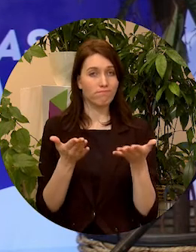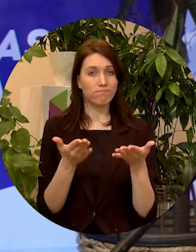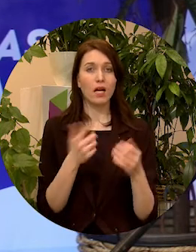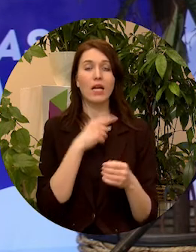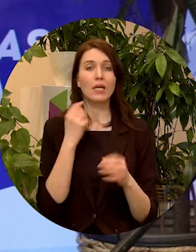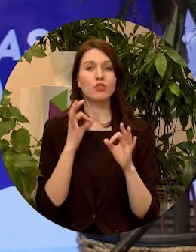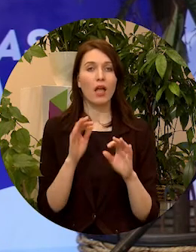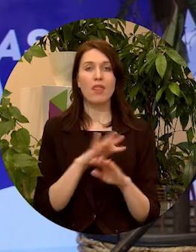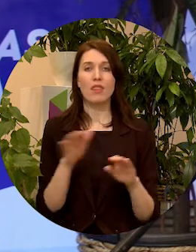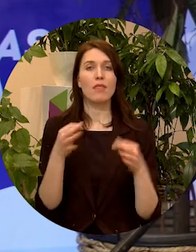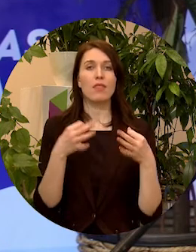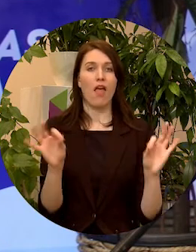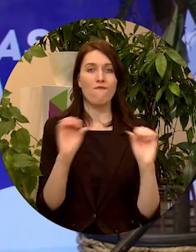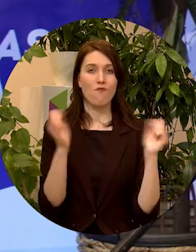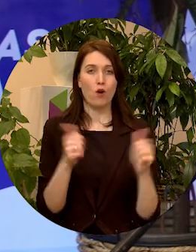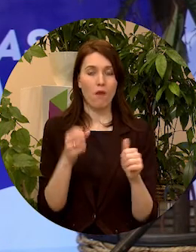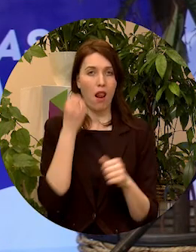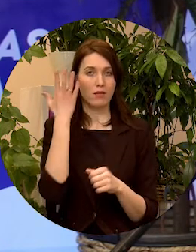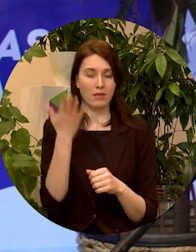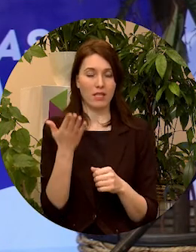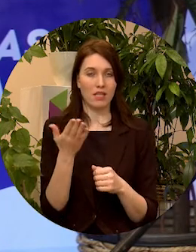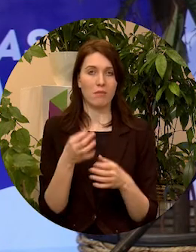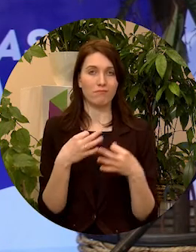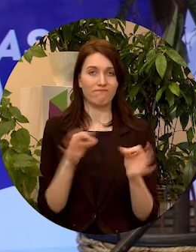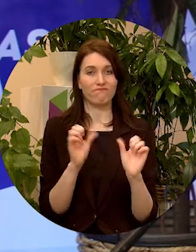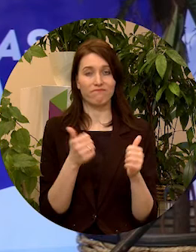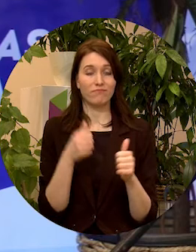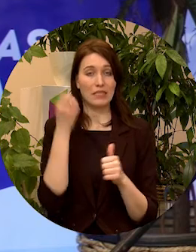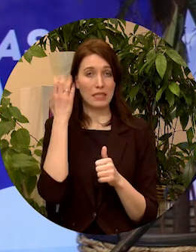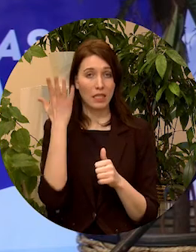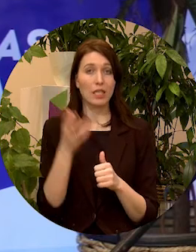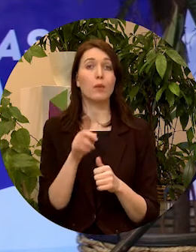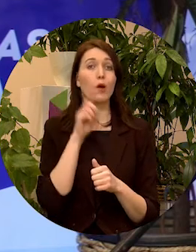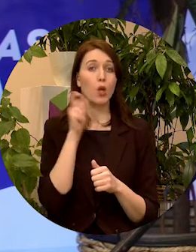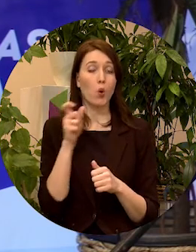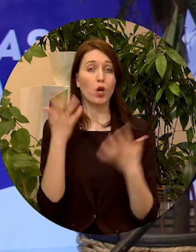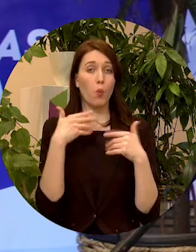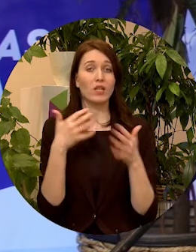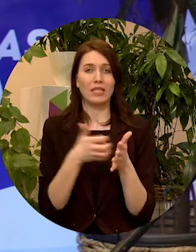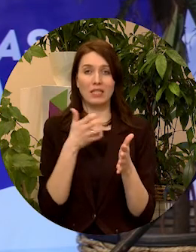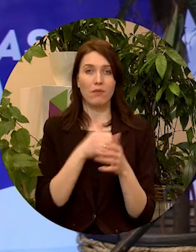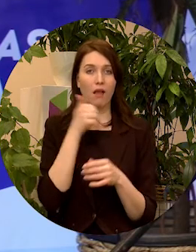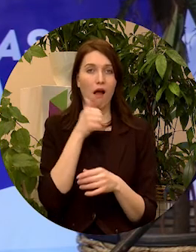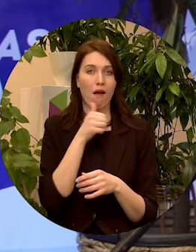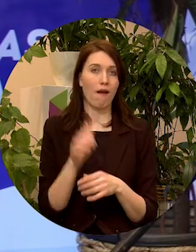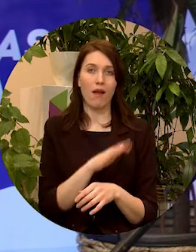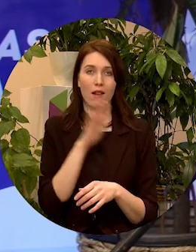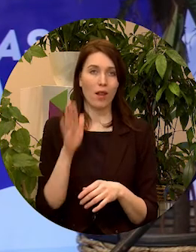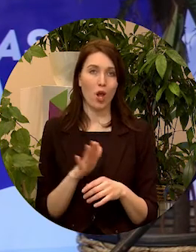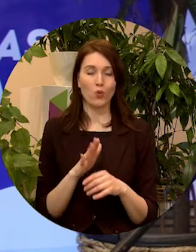vēlētos tieši neformālās izglītības nozīmi, ko mēs jaunatnes politikā izmantojam ik dienu.